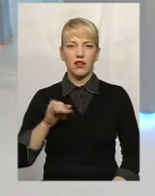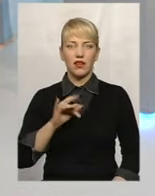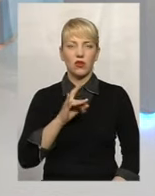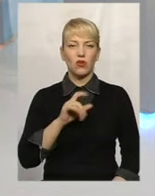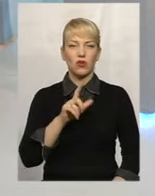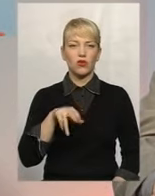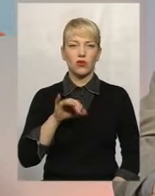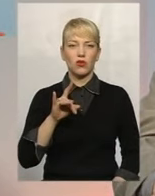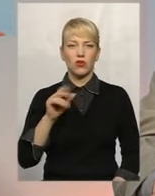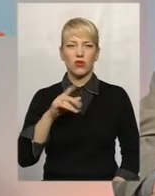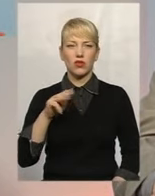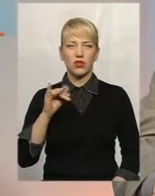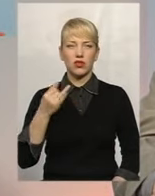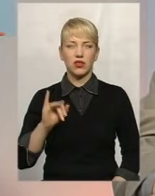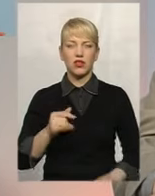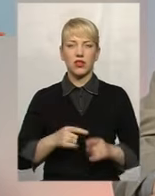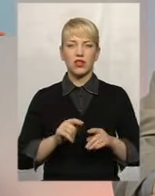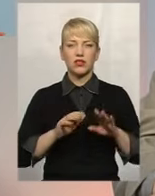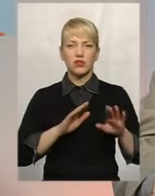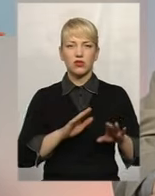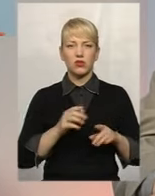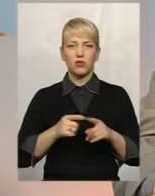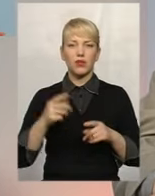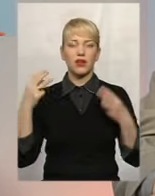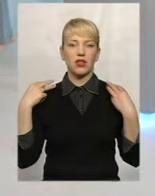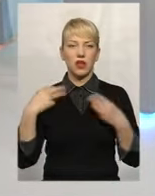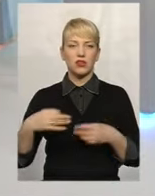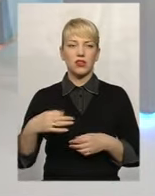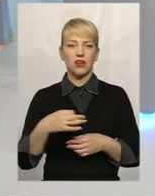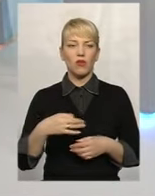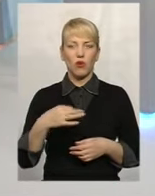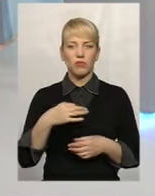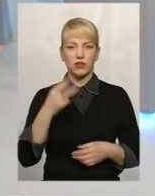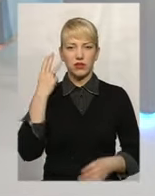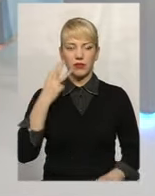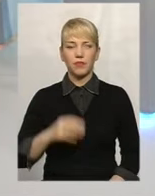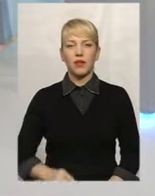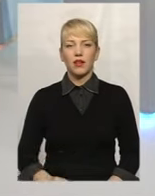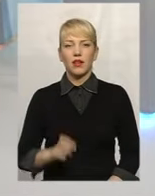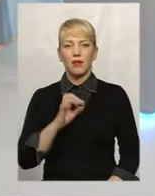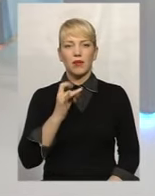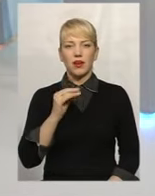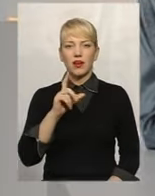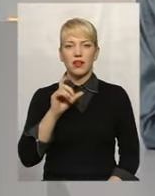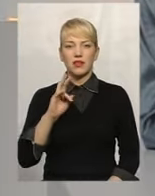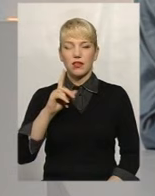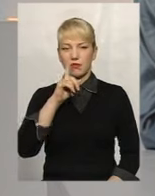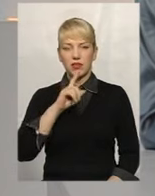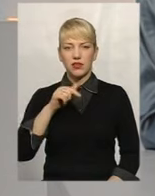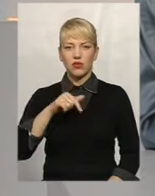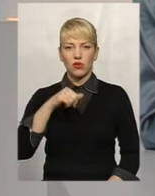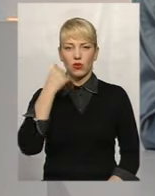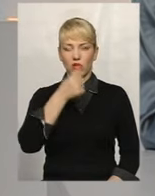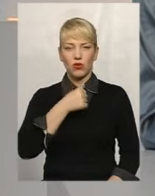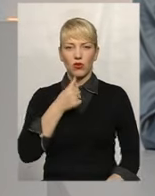відділу управління держпраці у Хмельницькій області. Доброго здоров'я вам. Власне, з березня місяця цього року відповідальність за